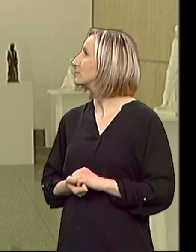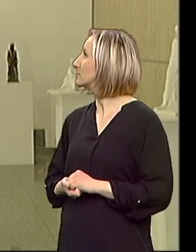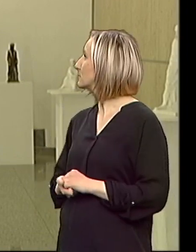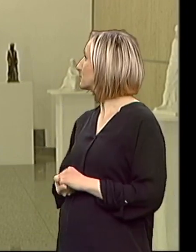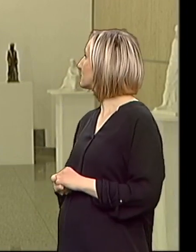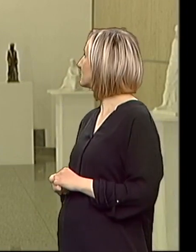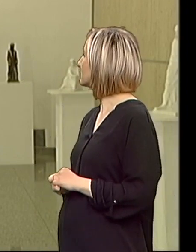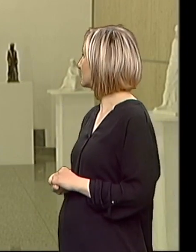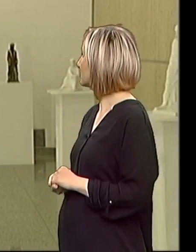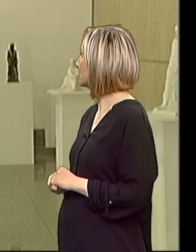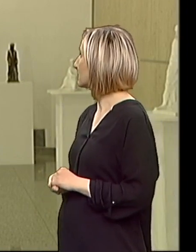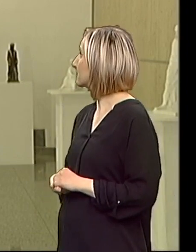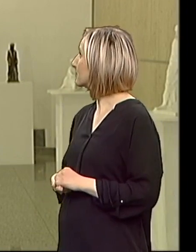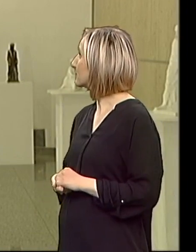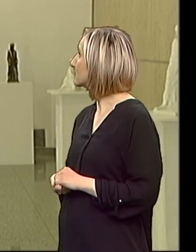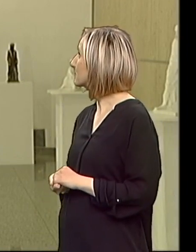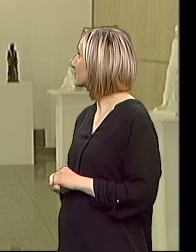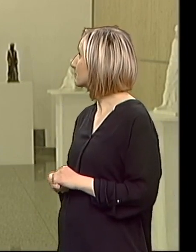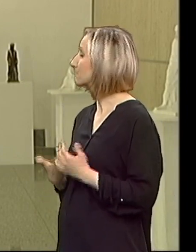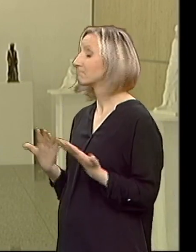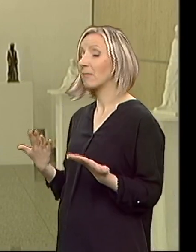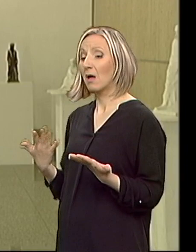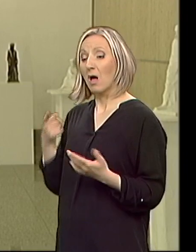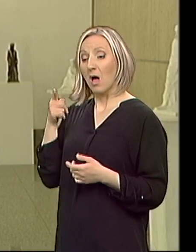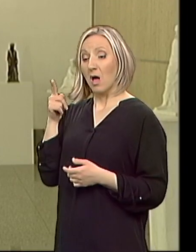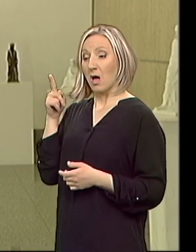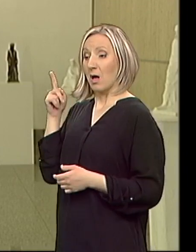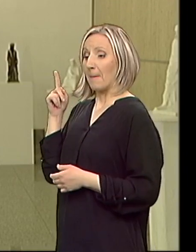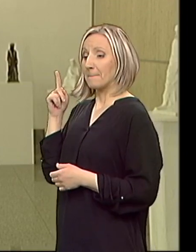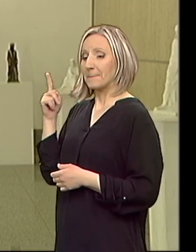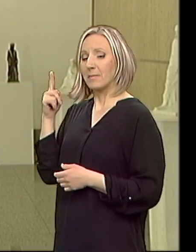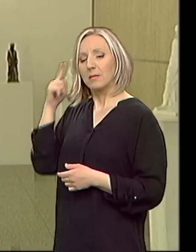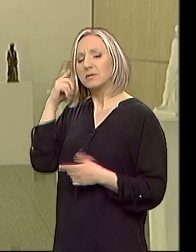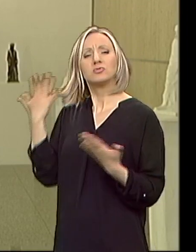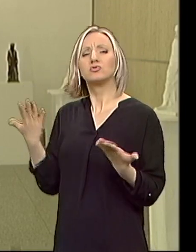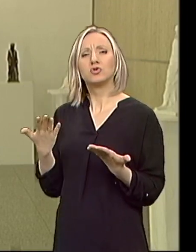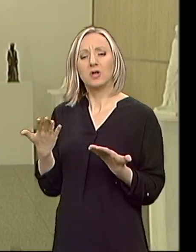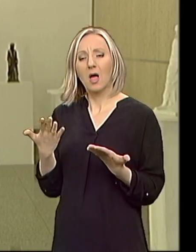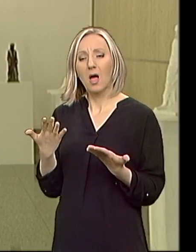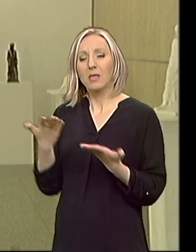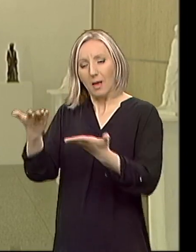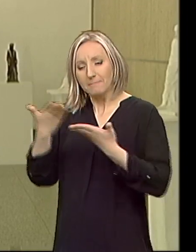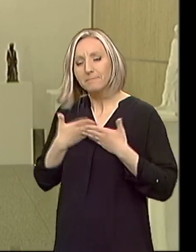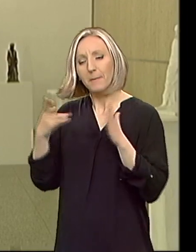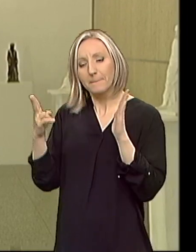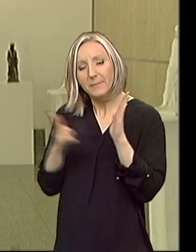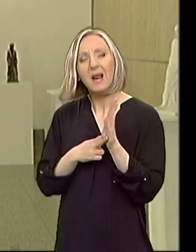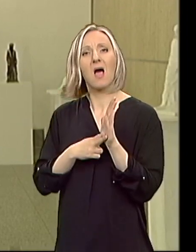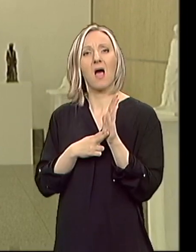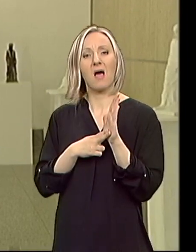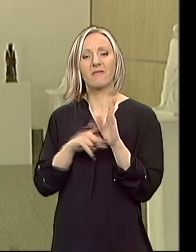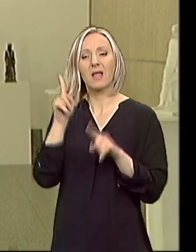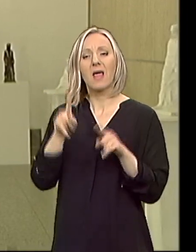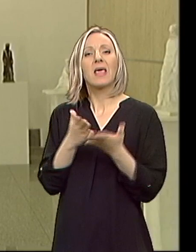socijalnih službi u smislu omogućavanja prava na određene